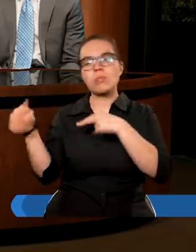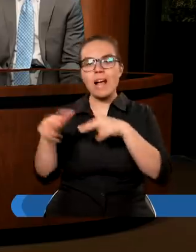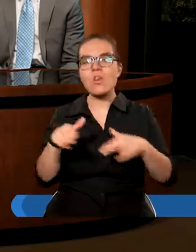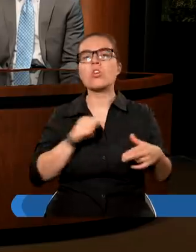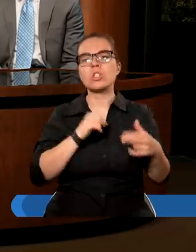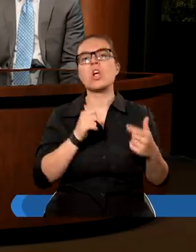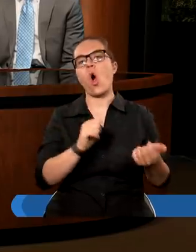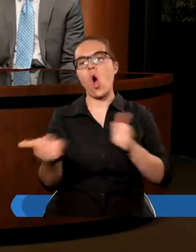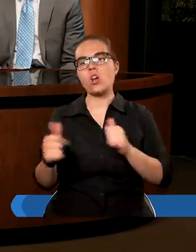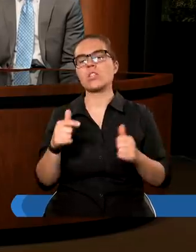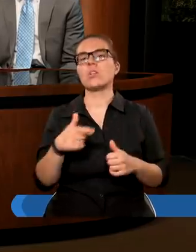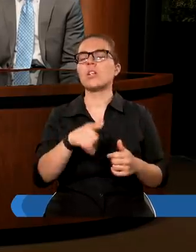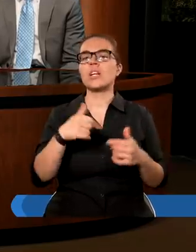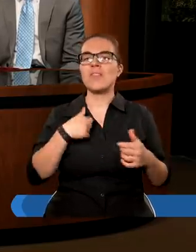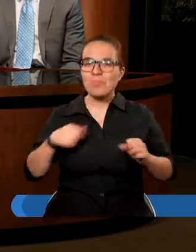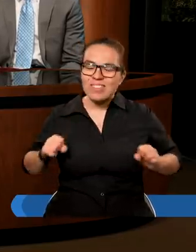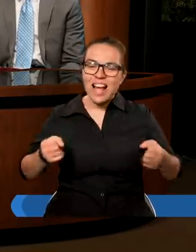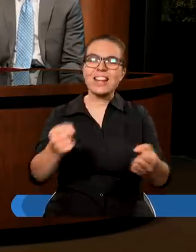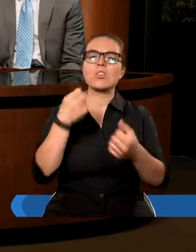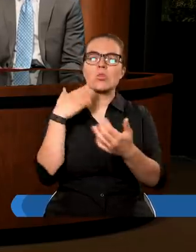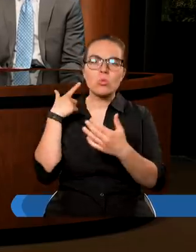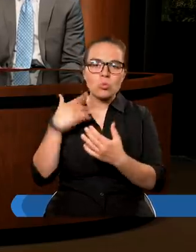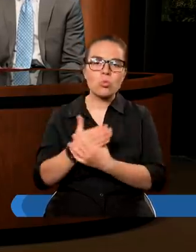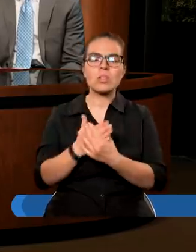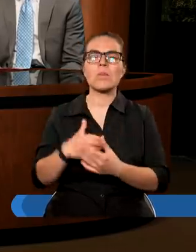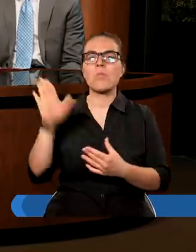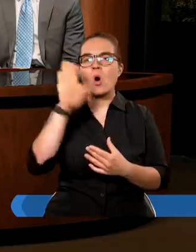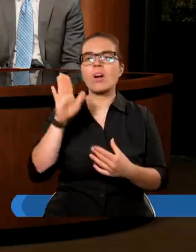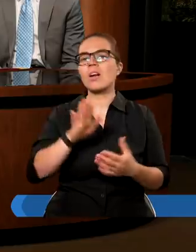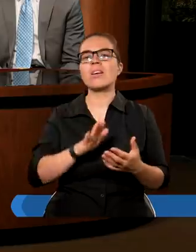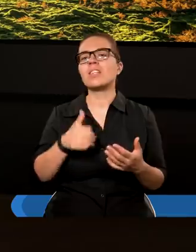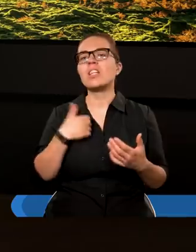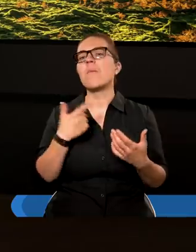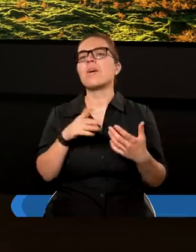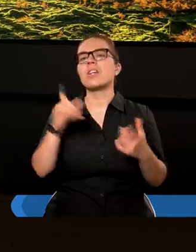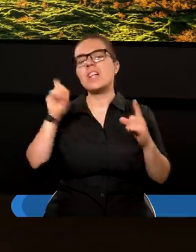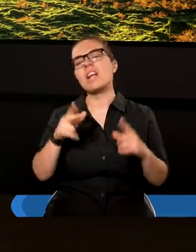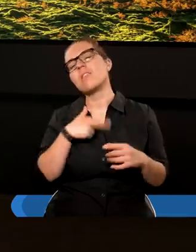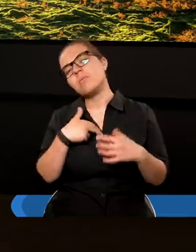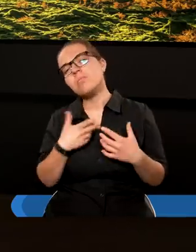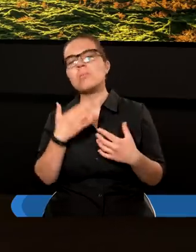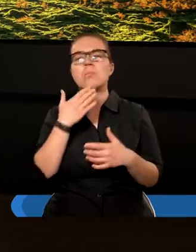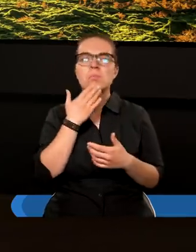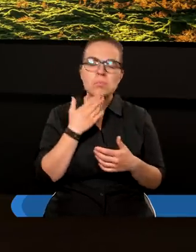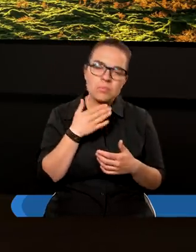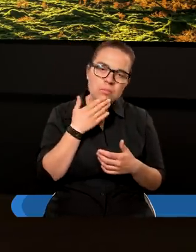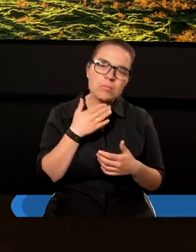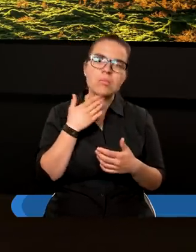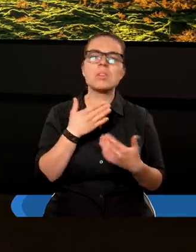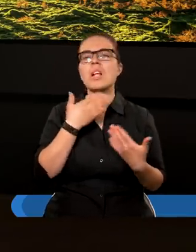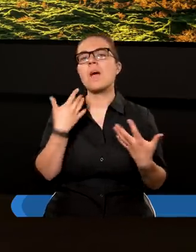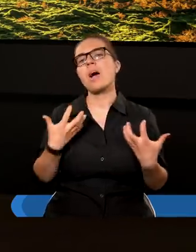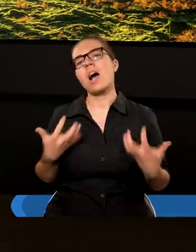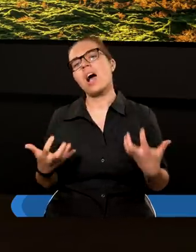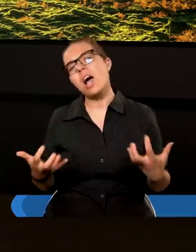angażujemy się w to, aby służyć Panu Bogu, ze względu też i na swoje czasami ograniczenia słabości, może nie wszystko